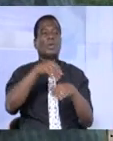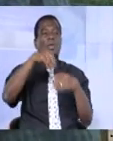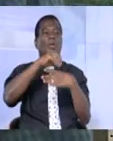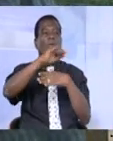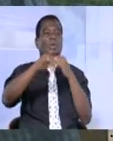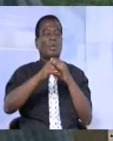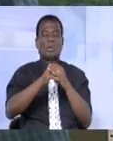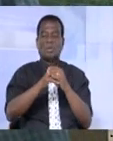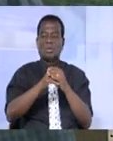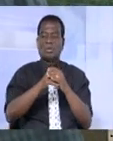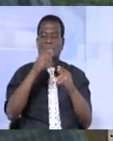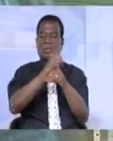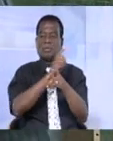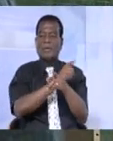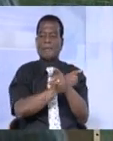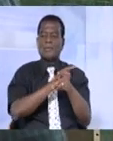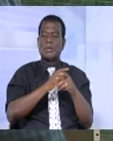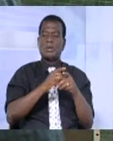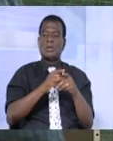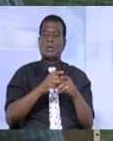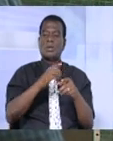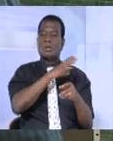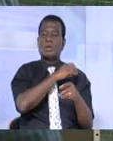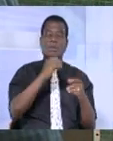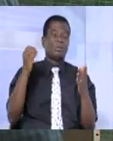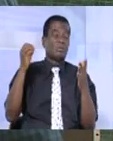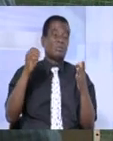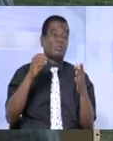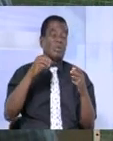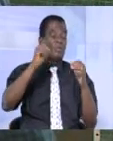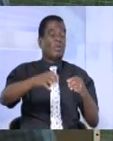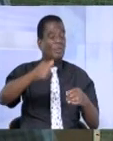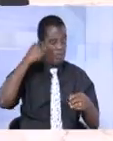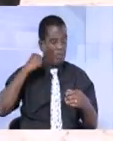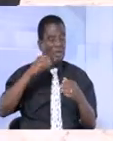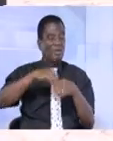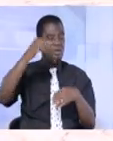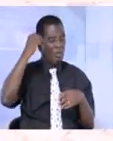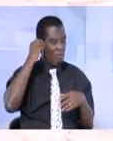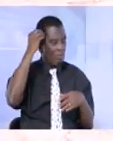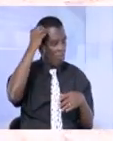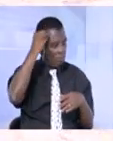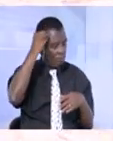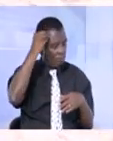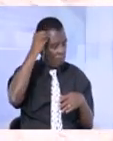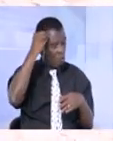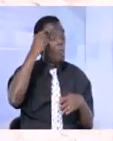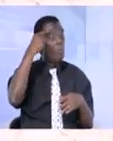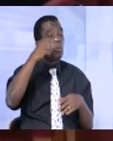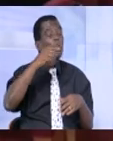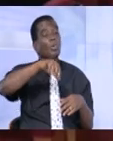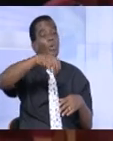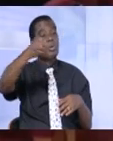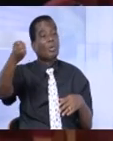toute cette ère de développement. On peut mater cette peur en nous. Il faut être fort dans la tête. Pour eux, comme pour bon nombre d'Ivoiriens